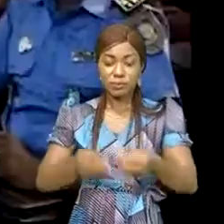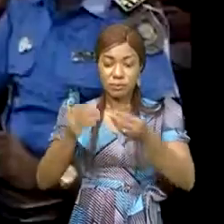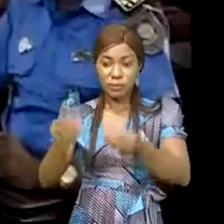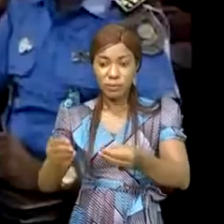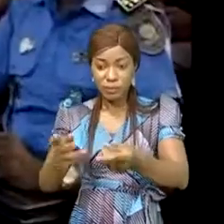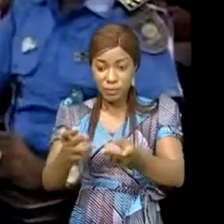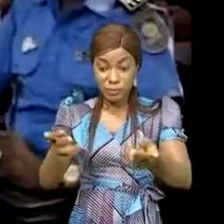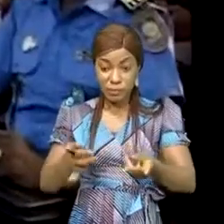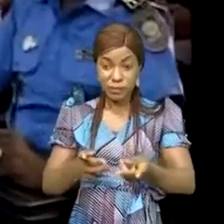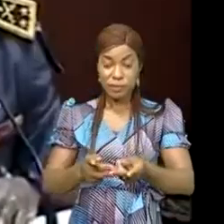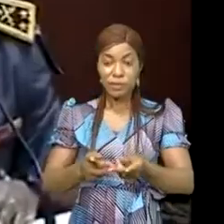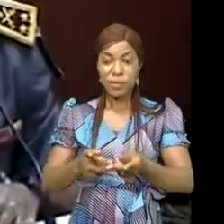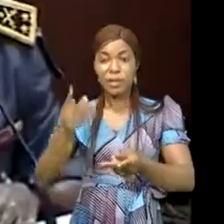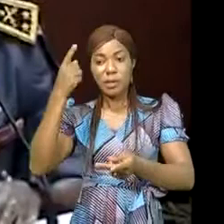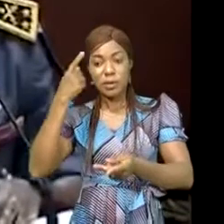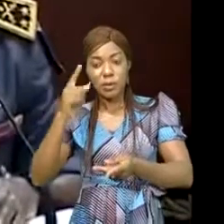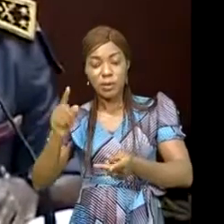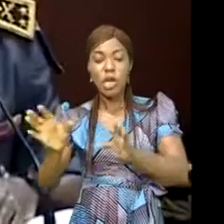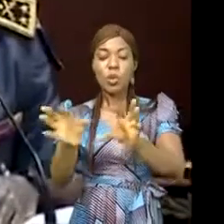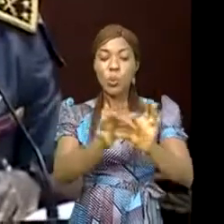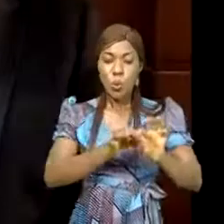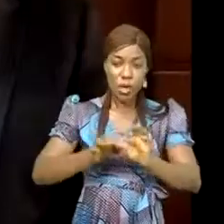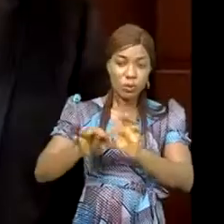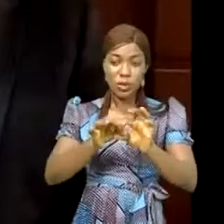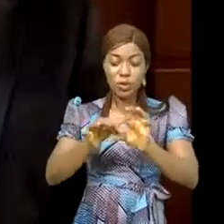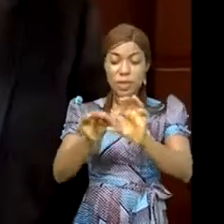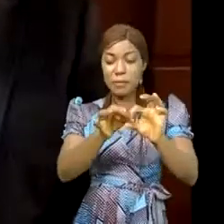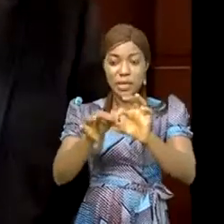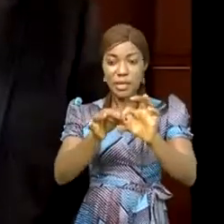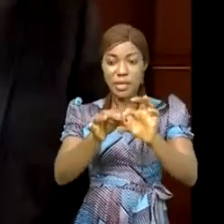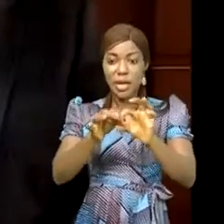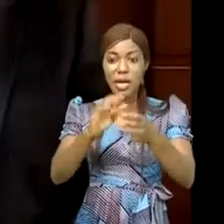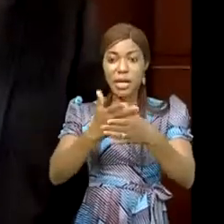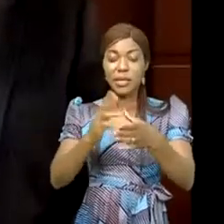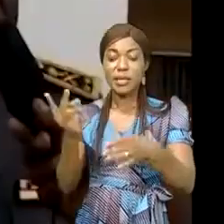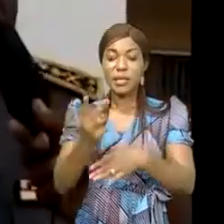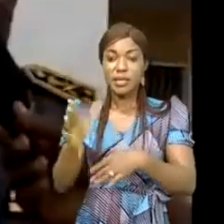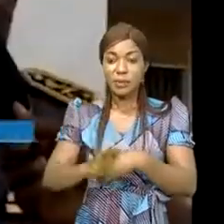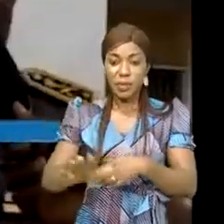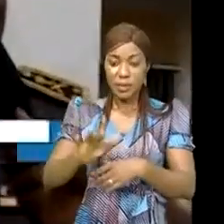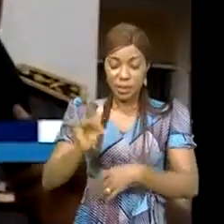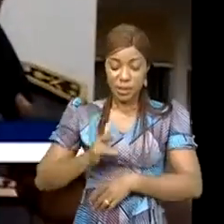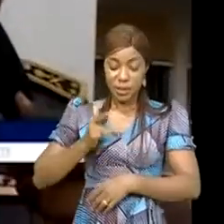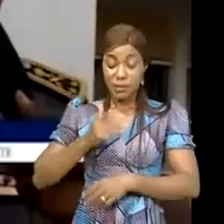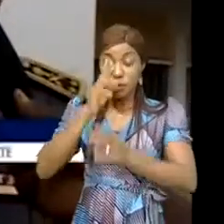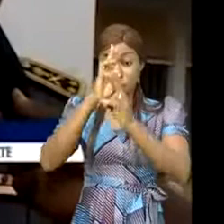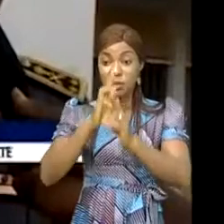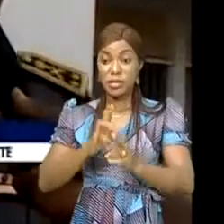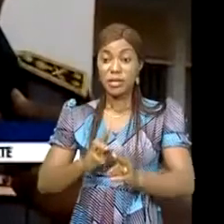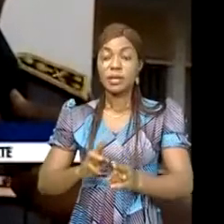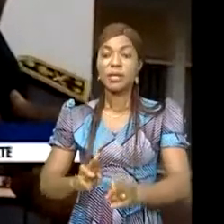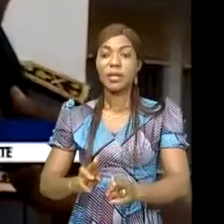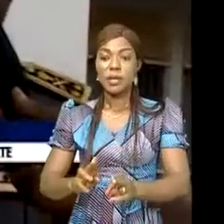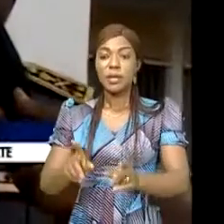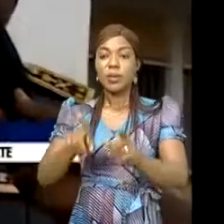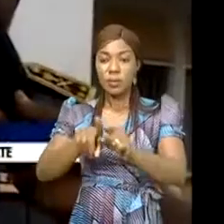des passerelles, des plateformes de collaboration, de partenariat entre nos deux institutions. C'est un sentiment d'honneur, de satisfaction et